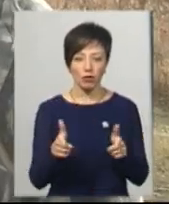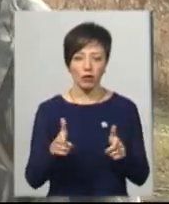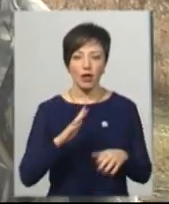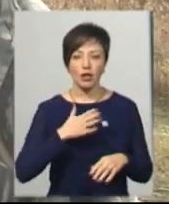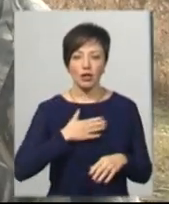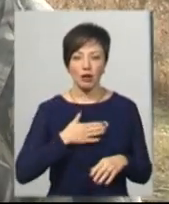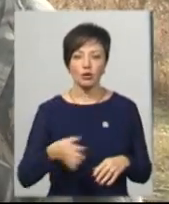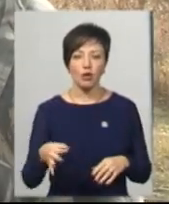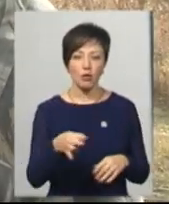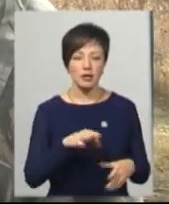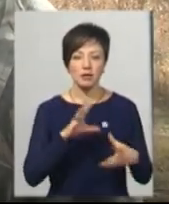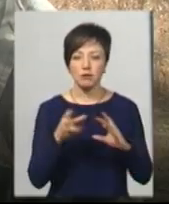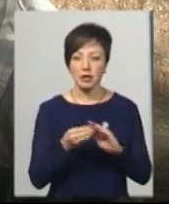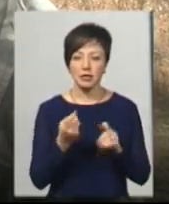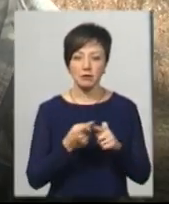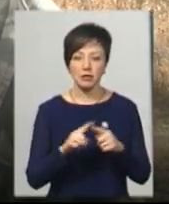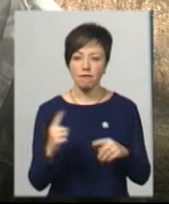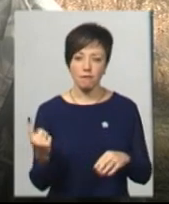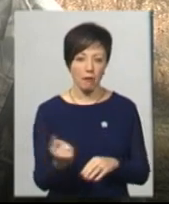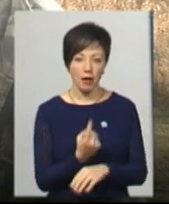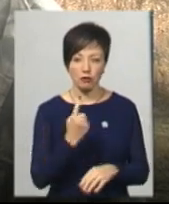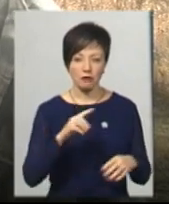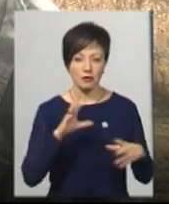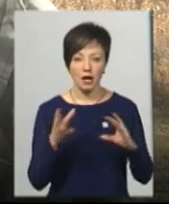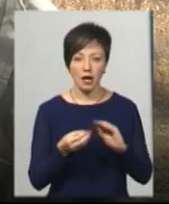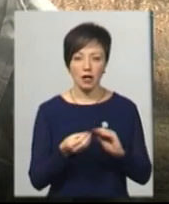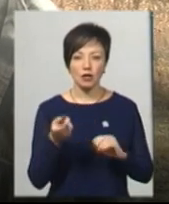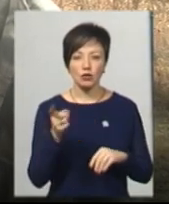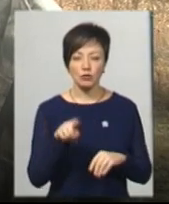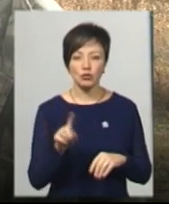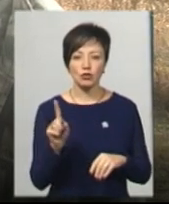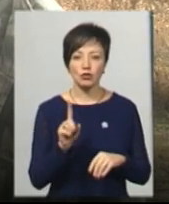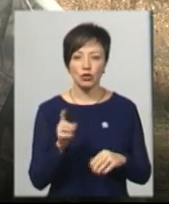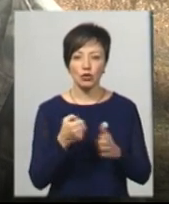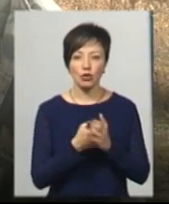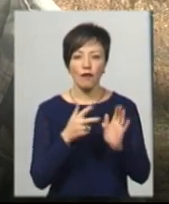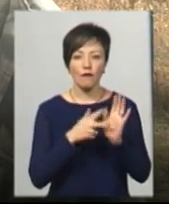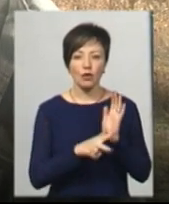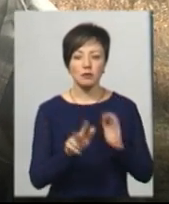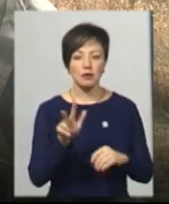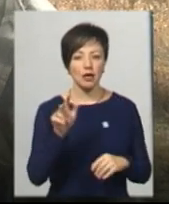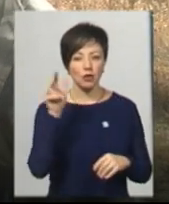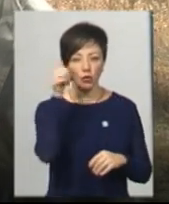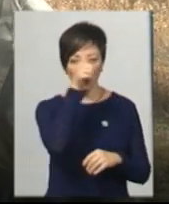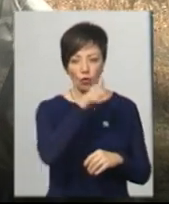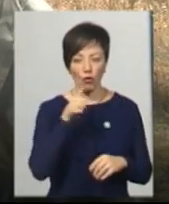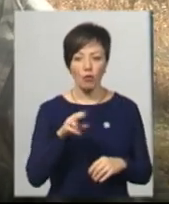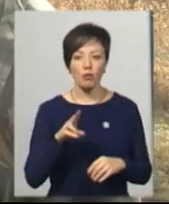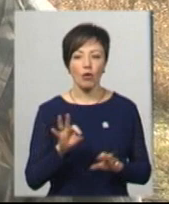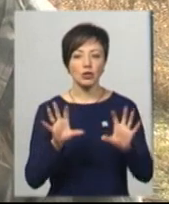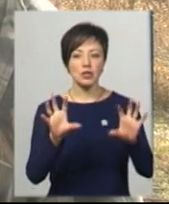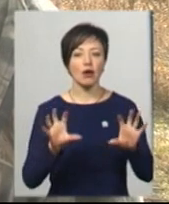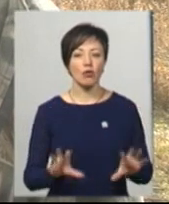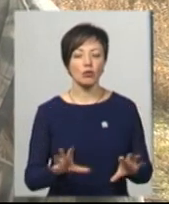нашій області, в принципі, це вперше. Вперше взагалі, тому що до 83-го року по закону